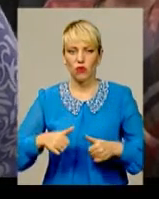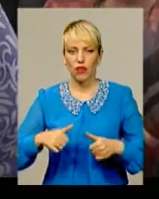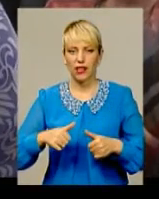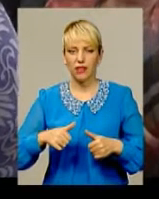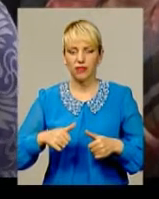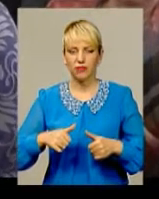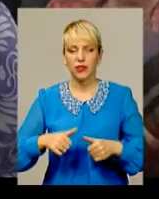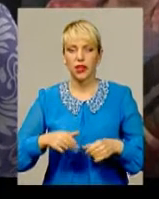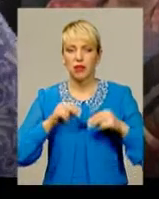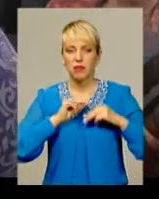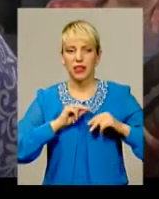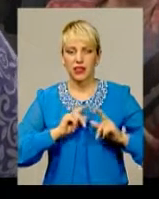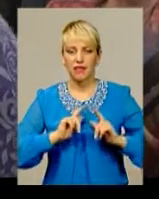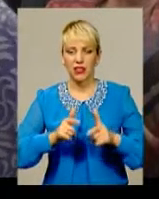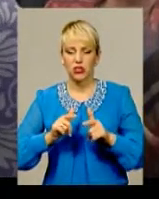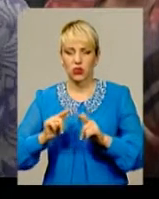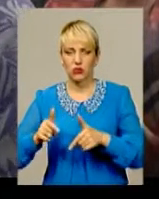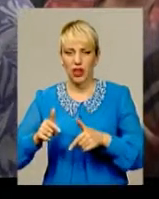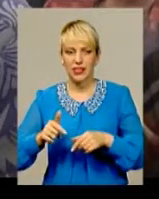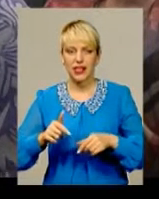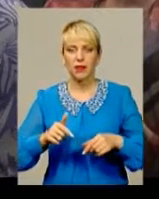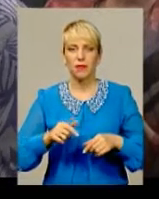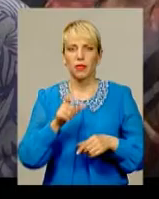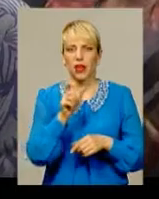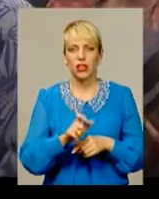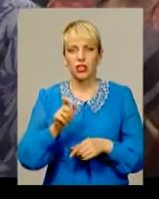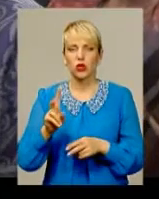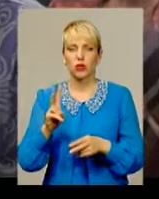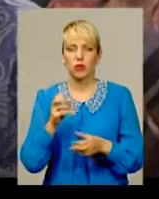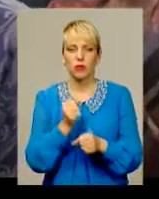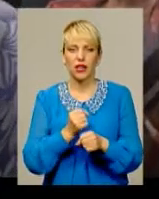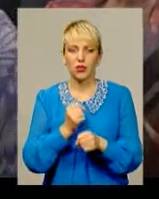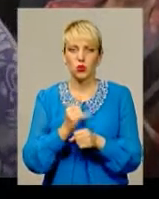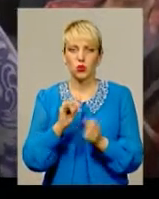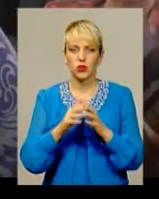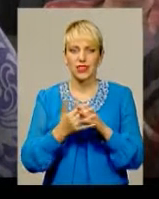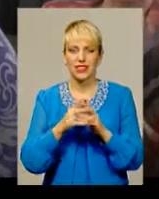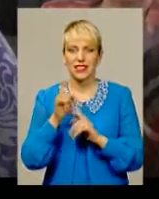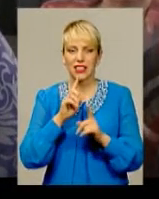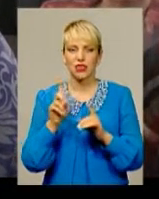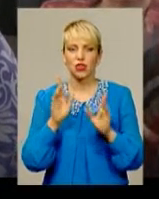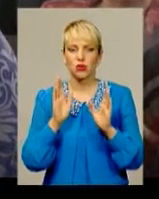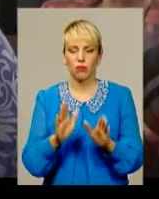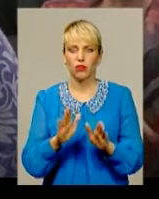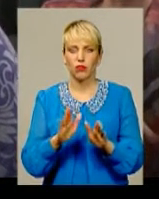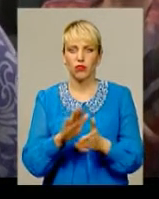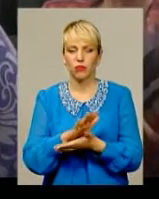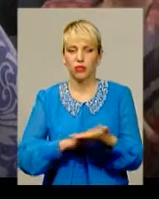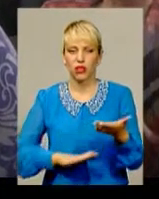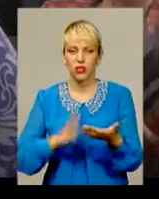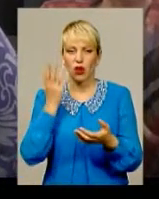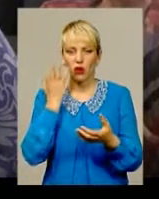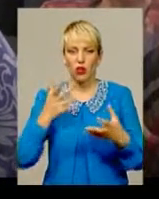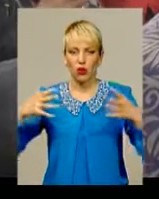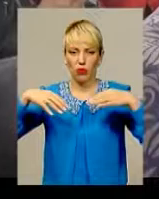працевлаштування штатних одиниць, які зараз працюють при сільській раді, і що буде в подальшому, коли об